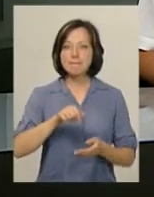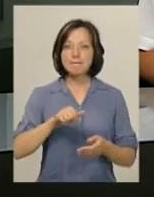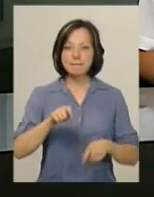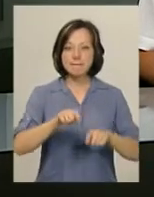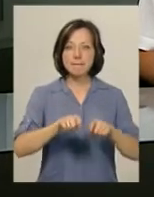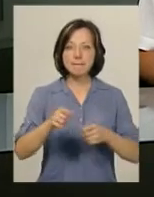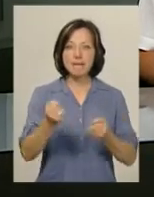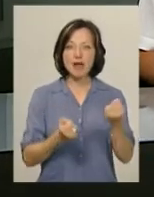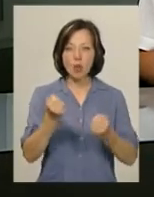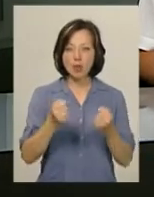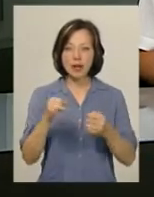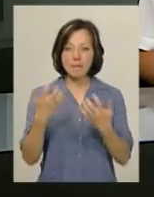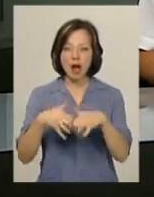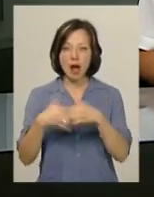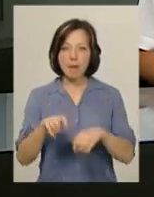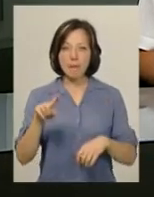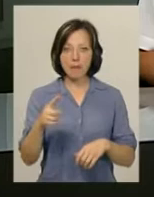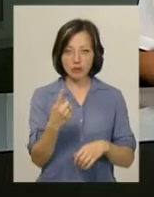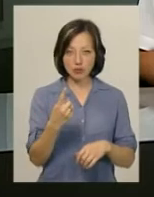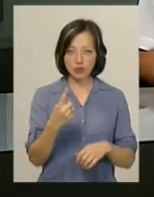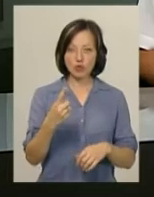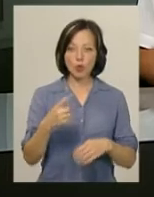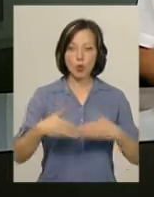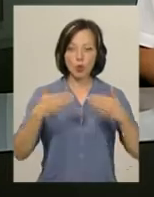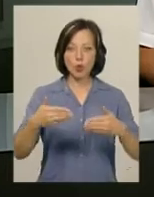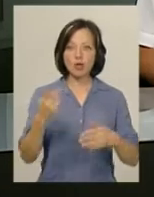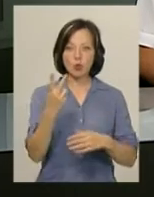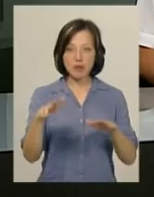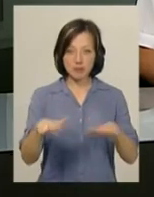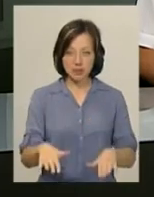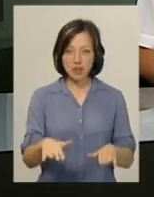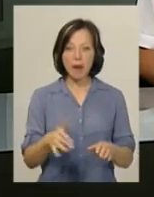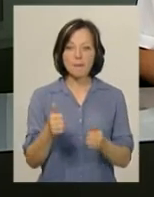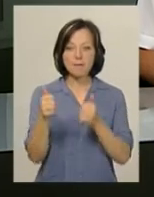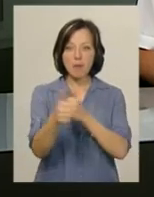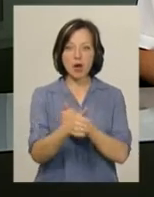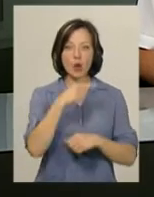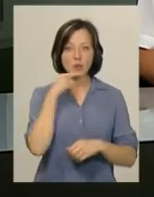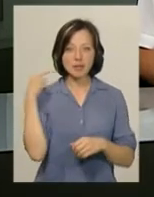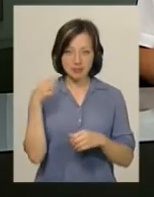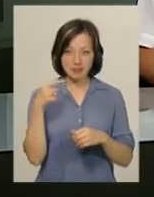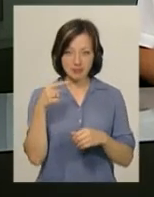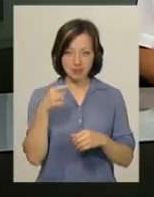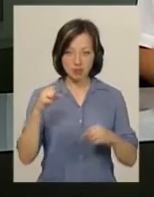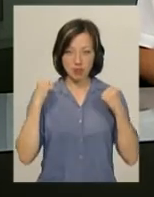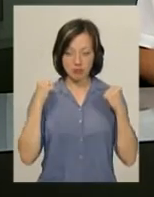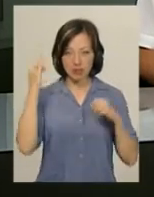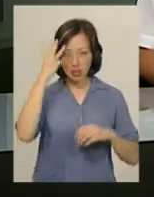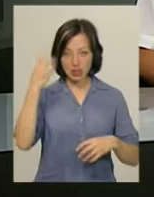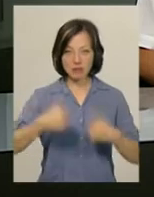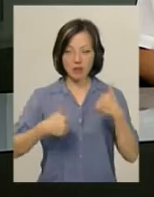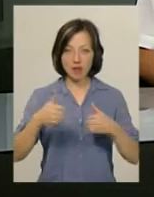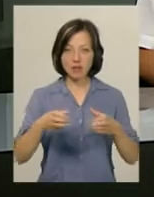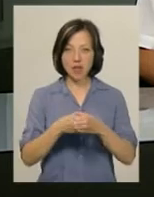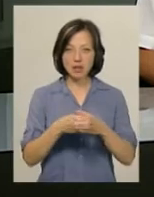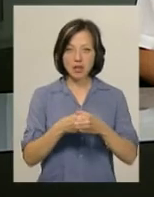механік Гереш у першому з чотирьох турів змагань посіли друге місце попереду суперники з Російської Федерації. Хмельничани змагалися в